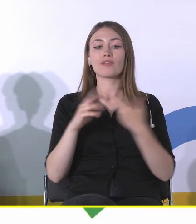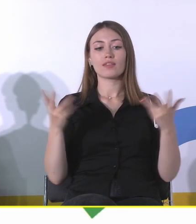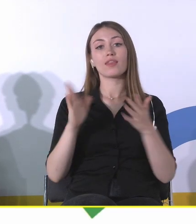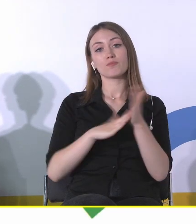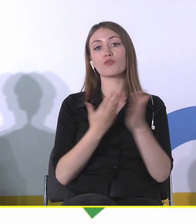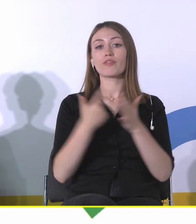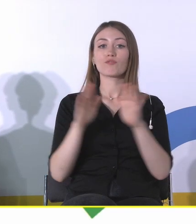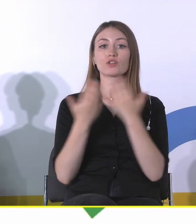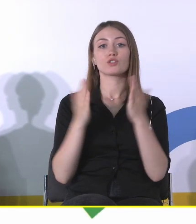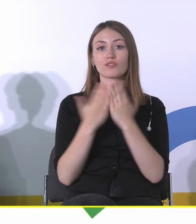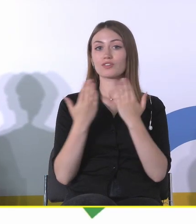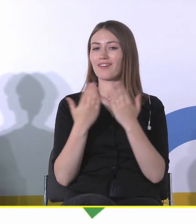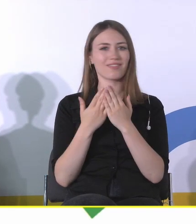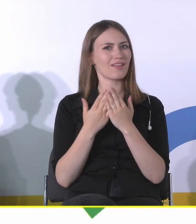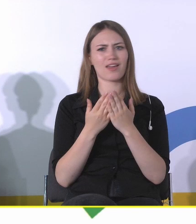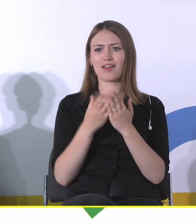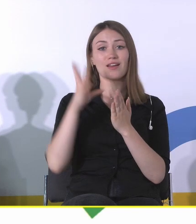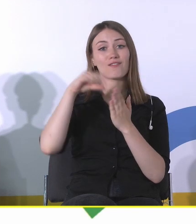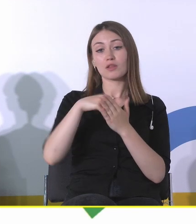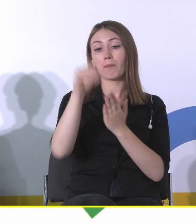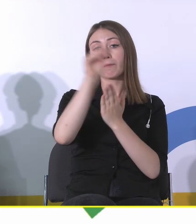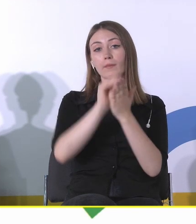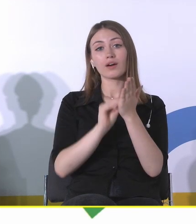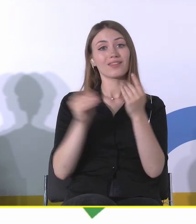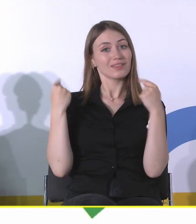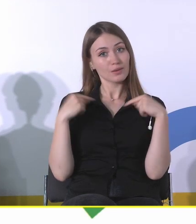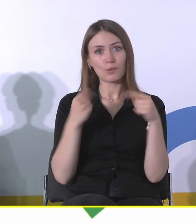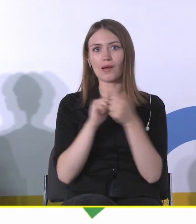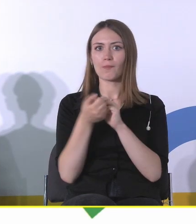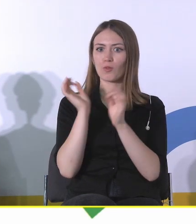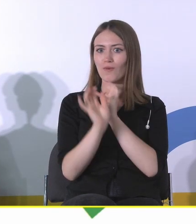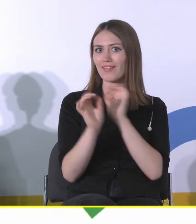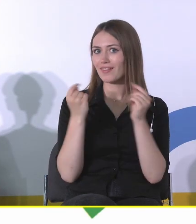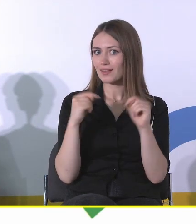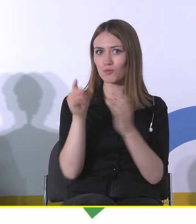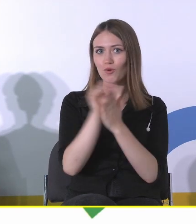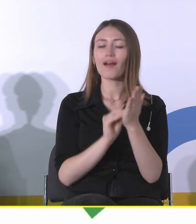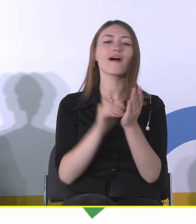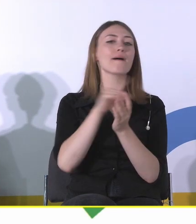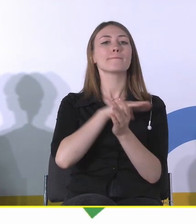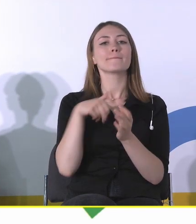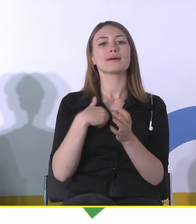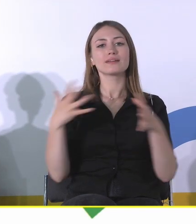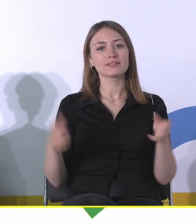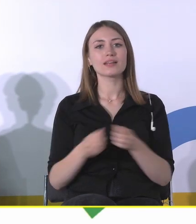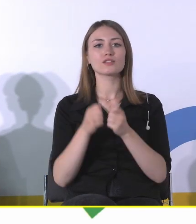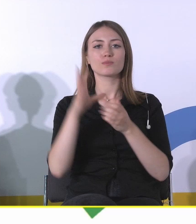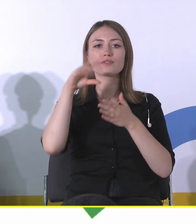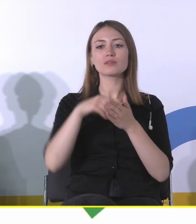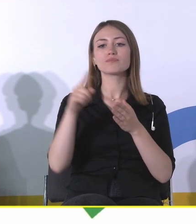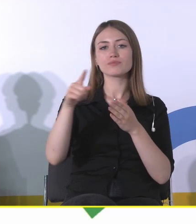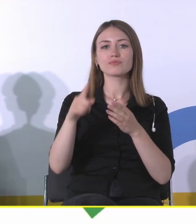były opisywane, czy może nie były dokładnie opisywane, tylko znajdujemy w obiektach, zabytkach, jako pewne